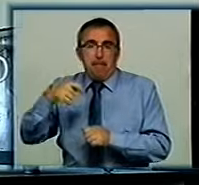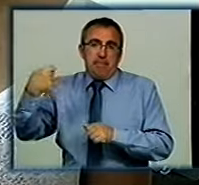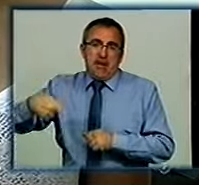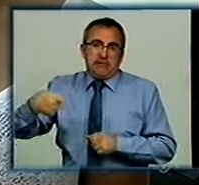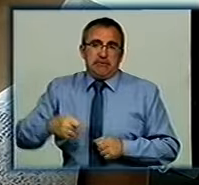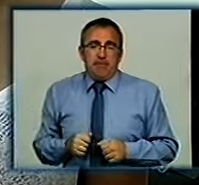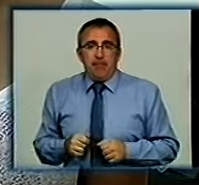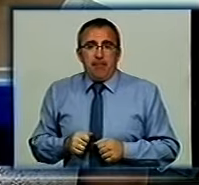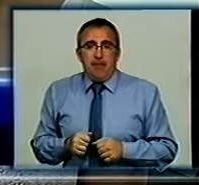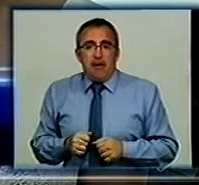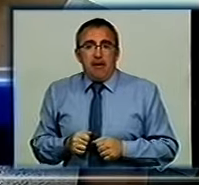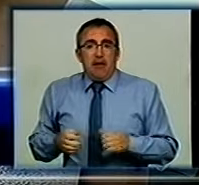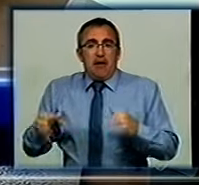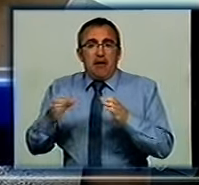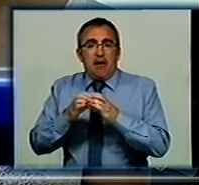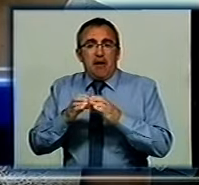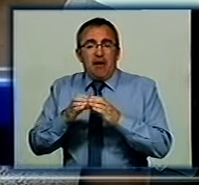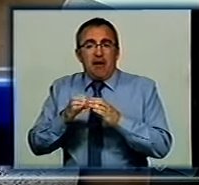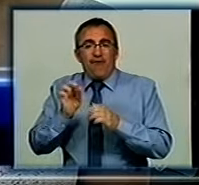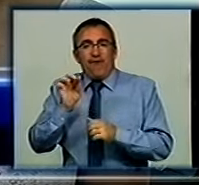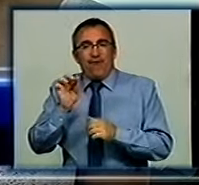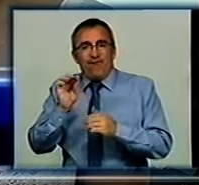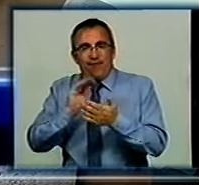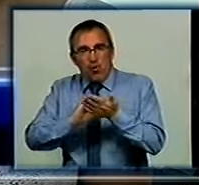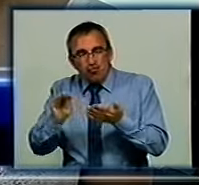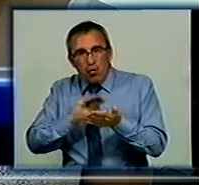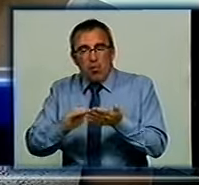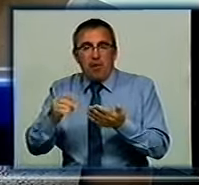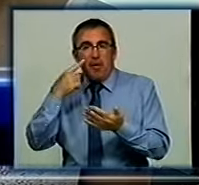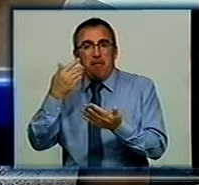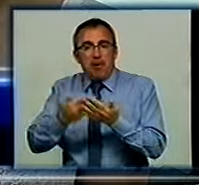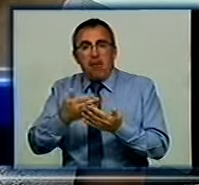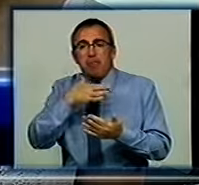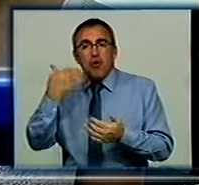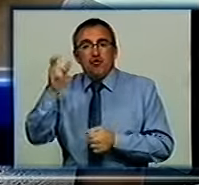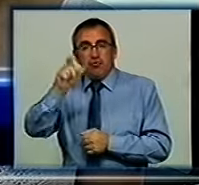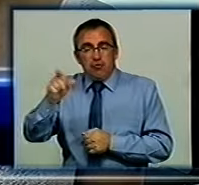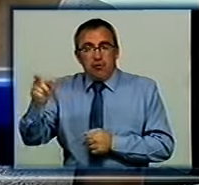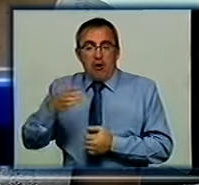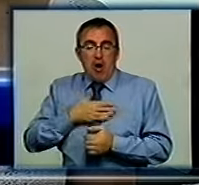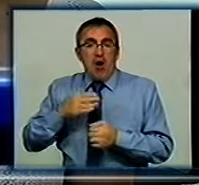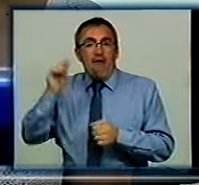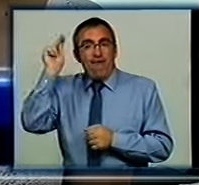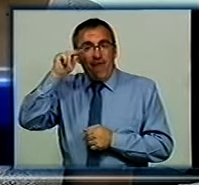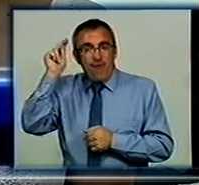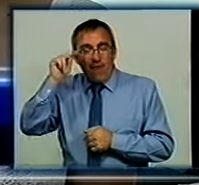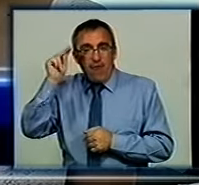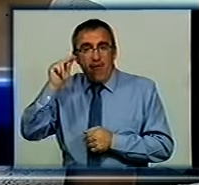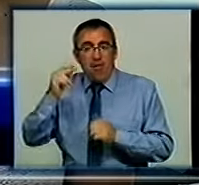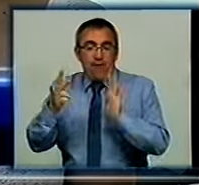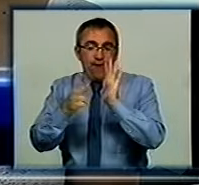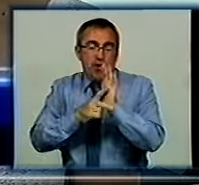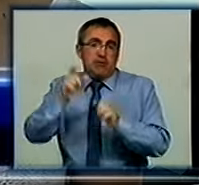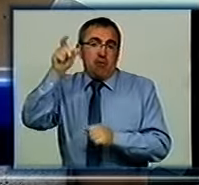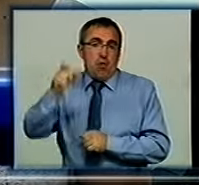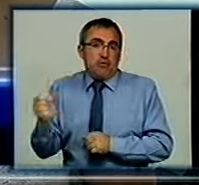З факультету філології та журналістики представляю більшість студентів нашого факультету. Було делеговано 8 осіб,